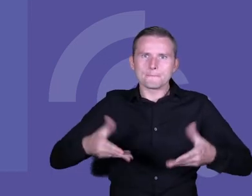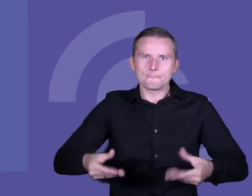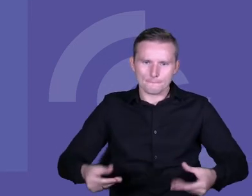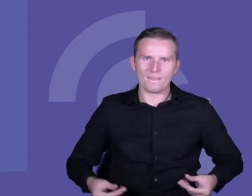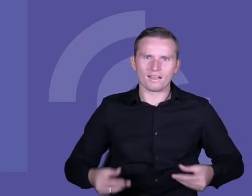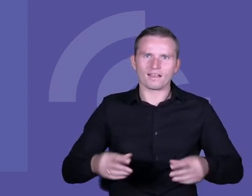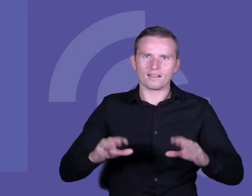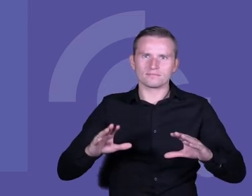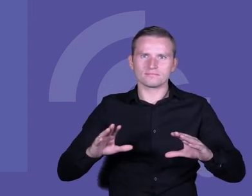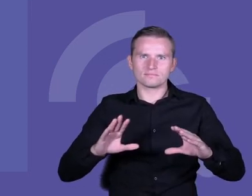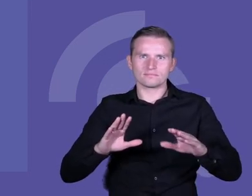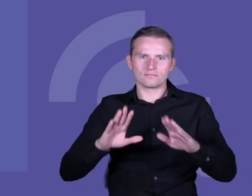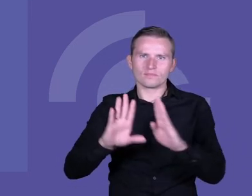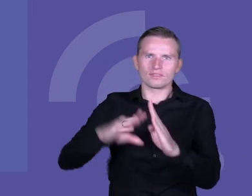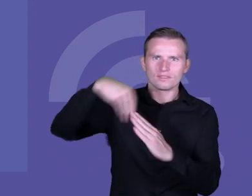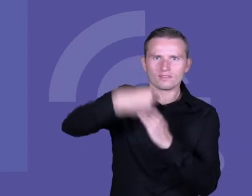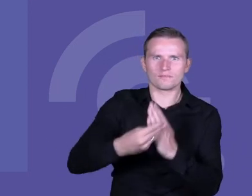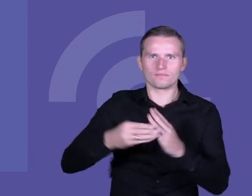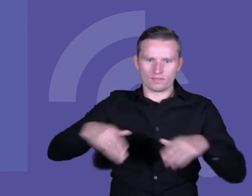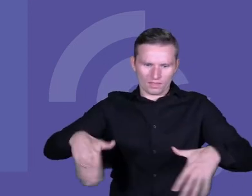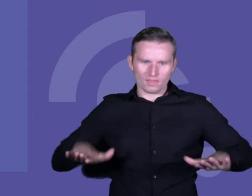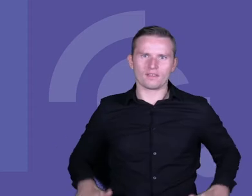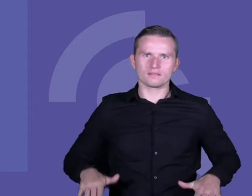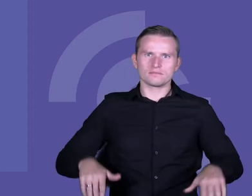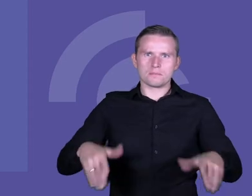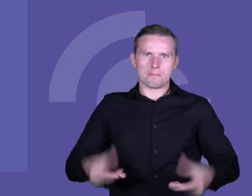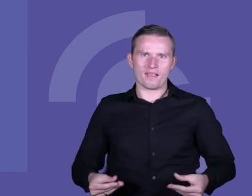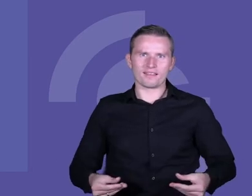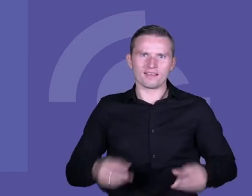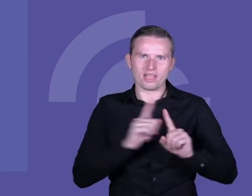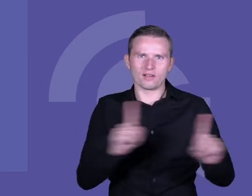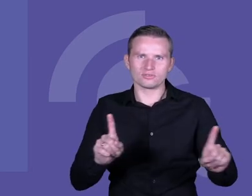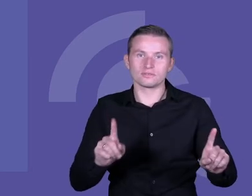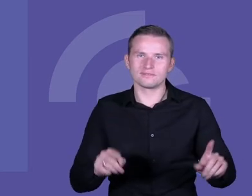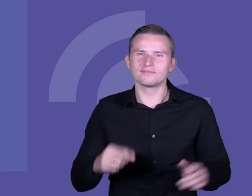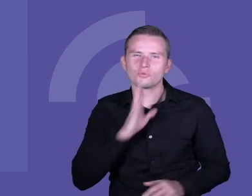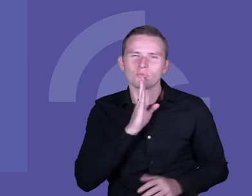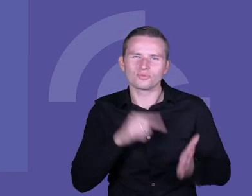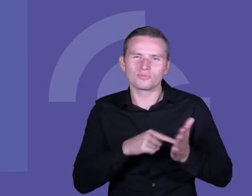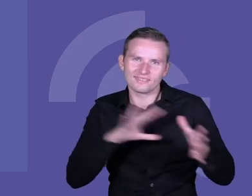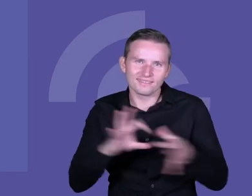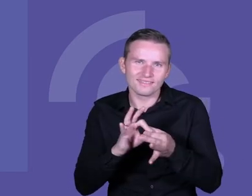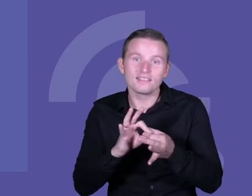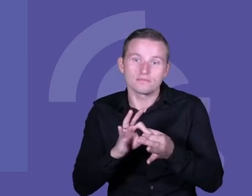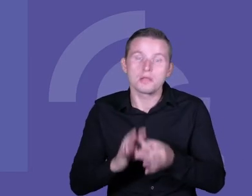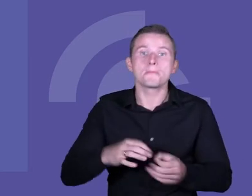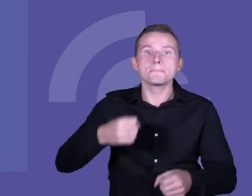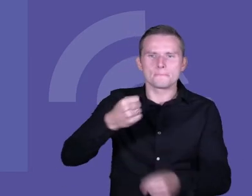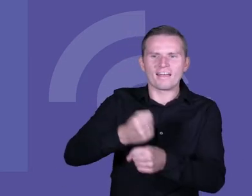Otóż, drodzy Państwo, ta pracownia, tak jak wiele innych, ona daje możliwość zmiany